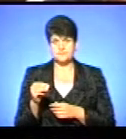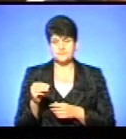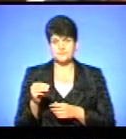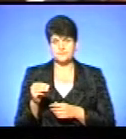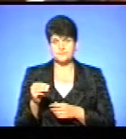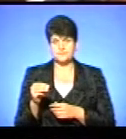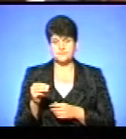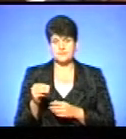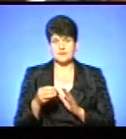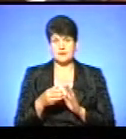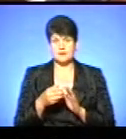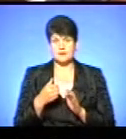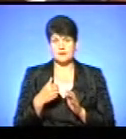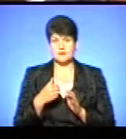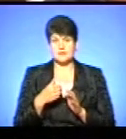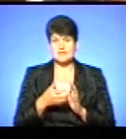Не вистачає.